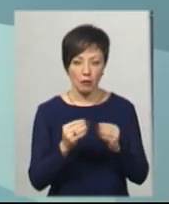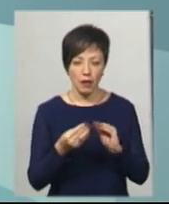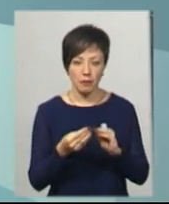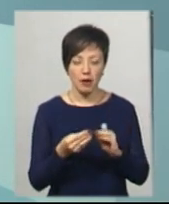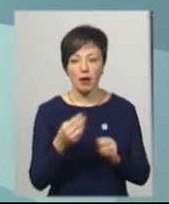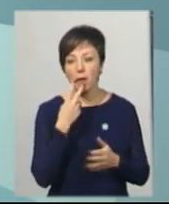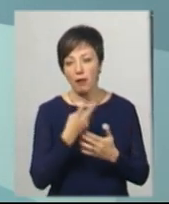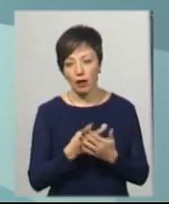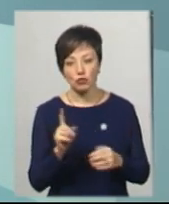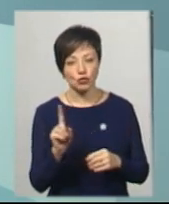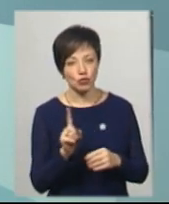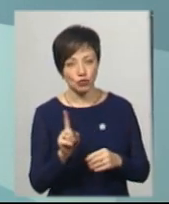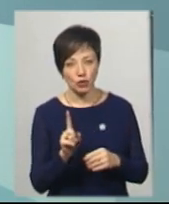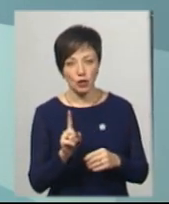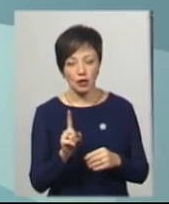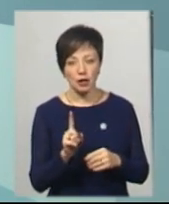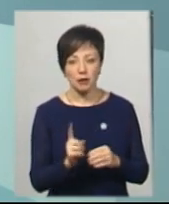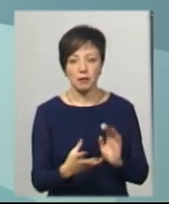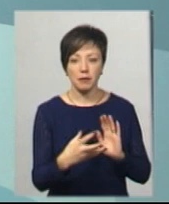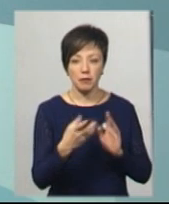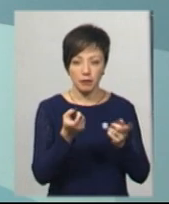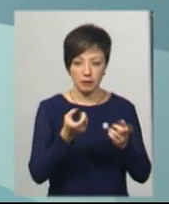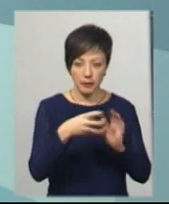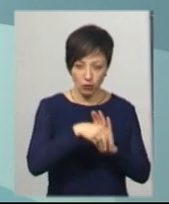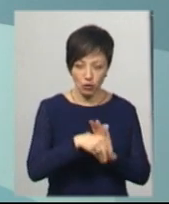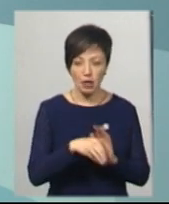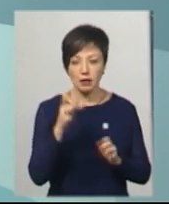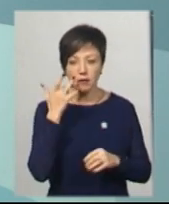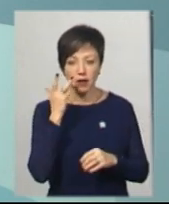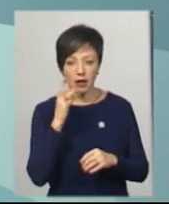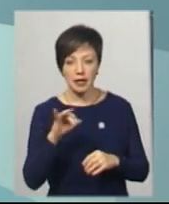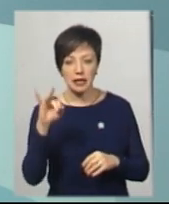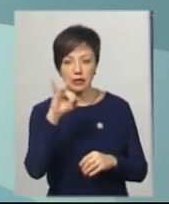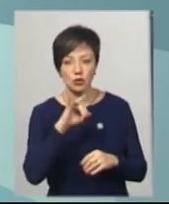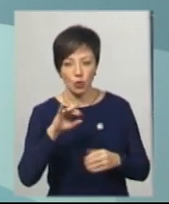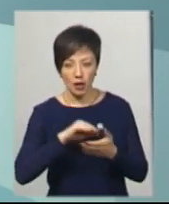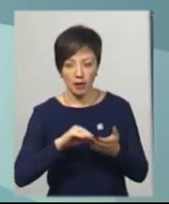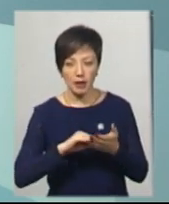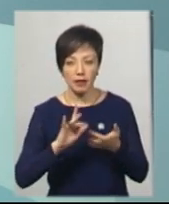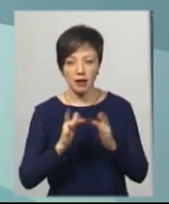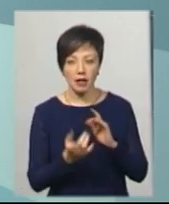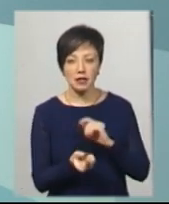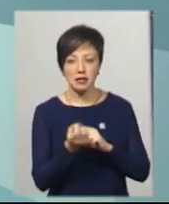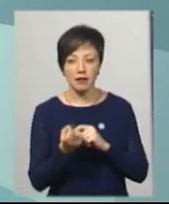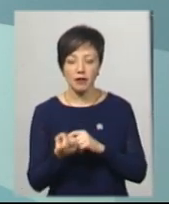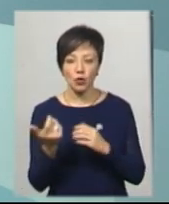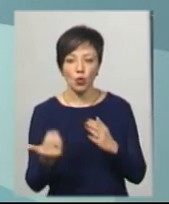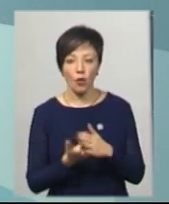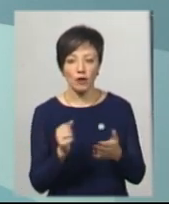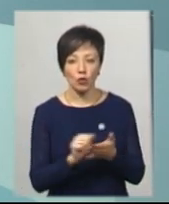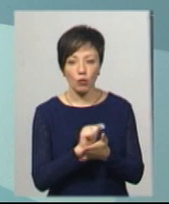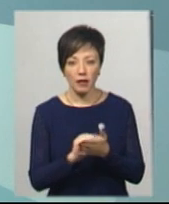Я бачу, що підключається до цієї проблеми американська історіографія. В інтернеті з'явилися нові